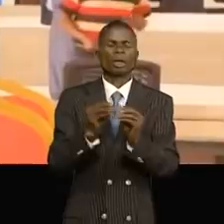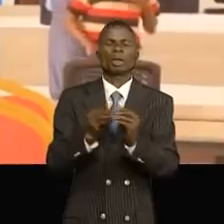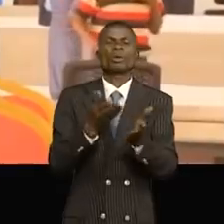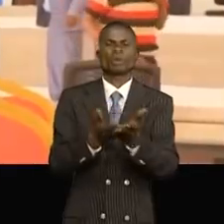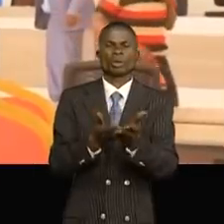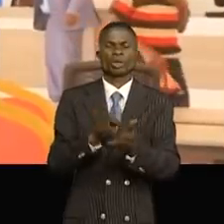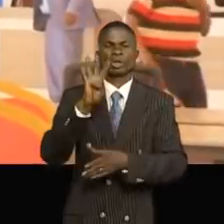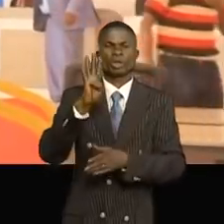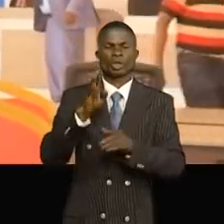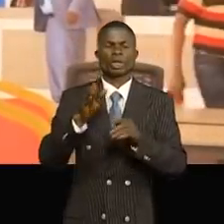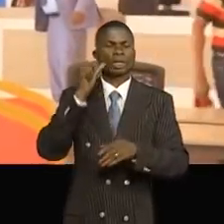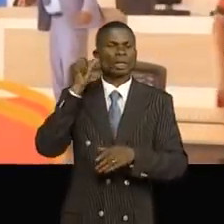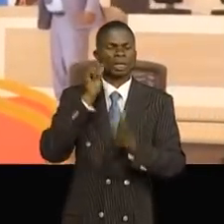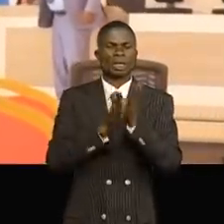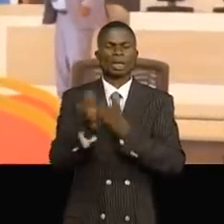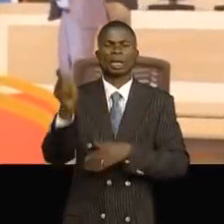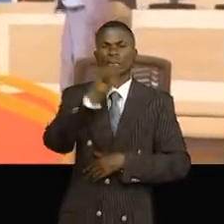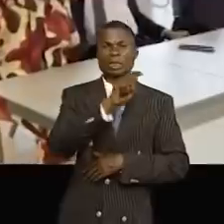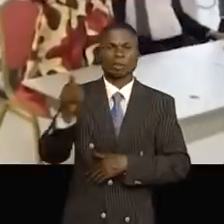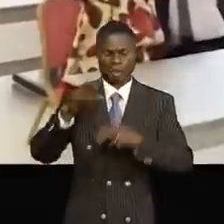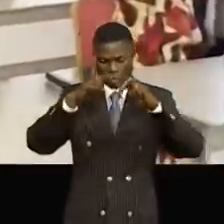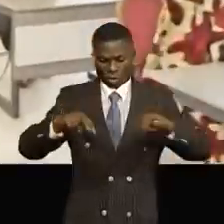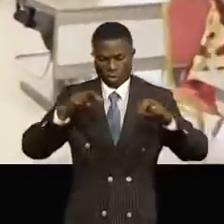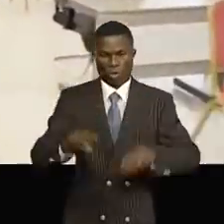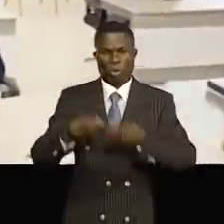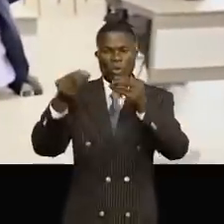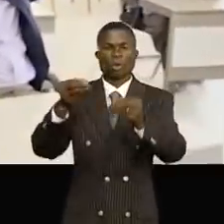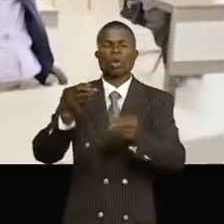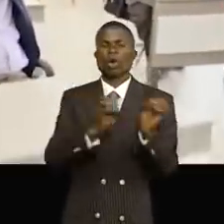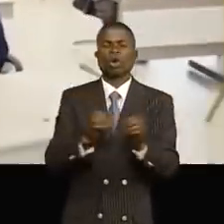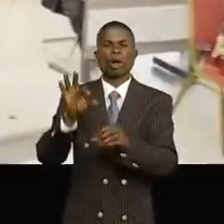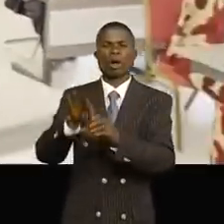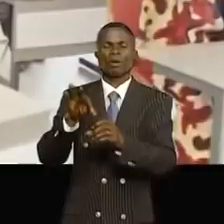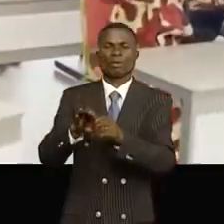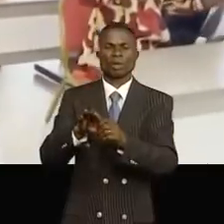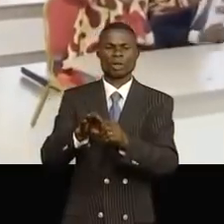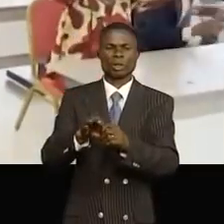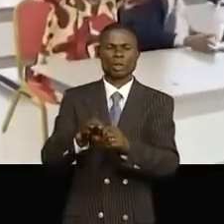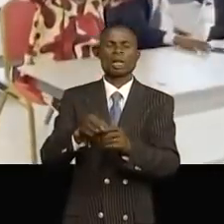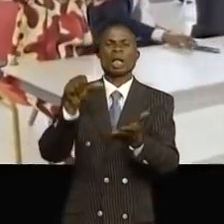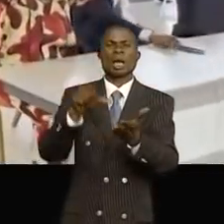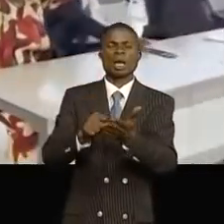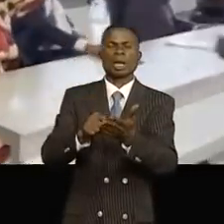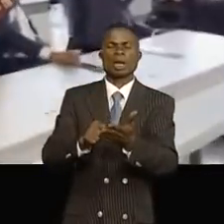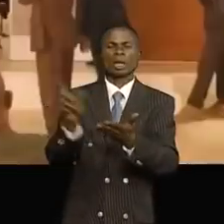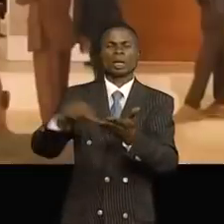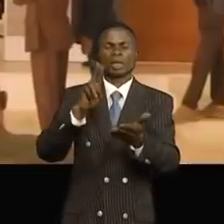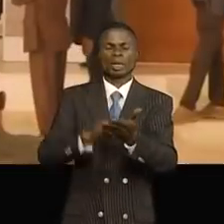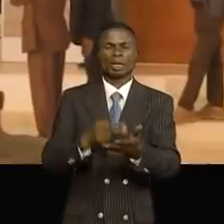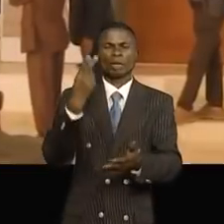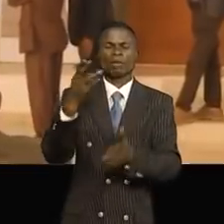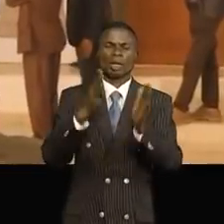Ce jeudi 15 avril, il a été question d'examiner et de soumettre au vote de l'Assemblée plénière les pétitions signées depuis le 29 mars dernier